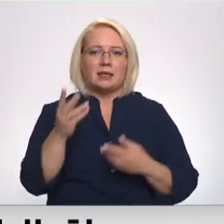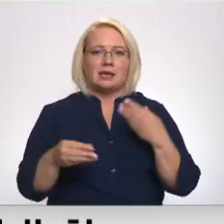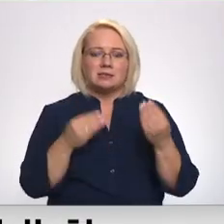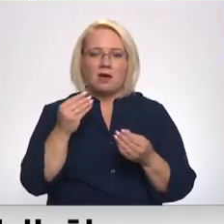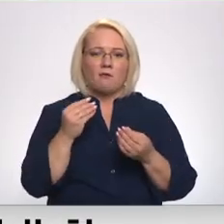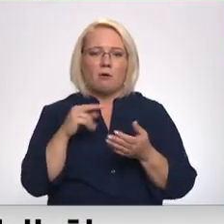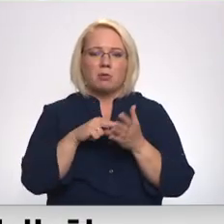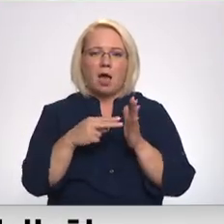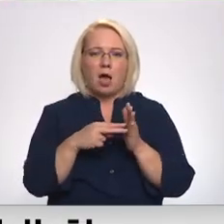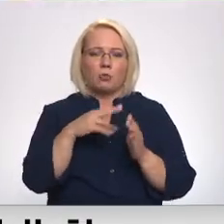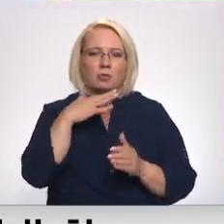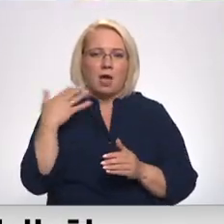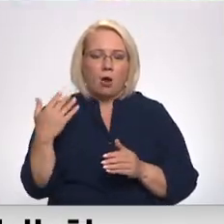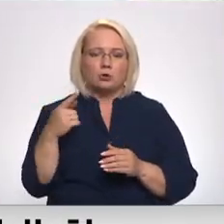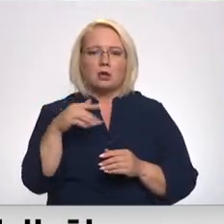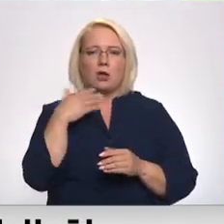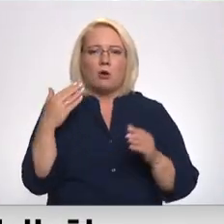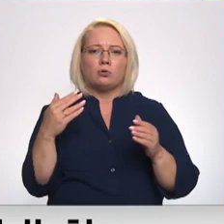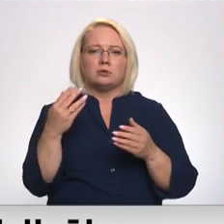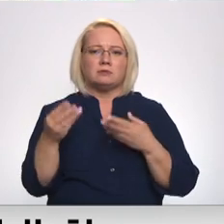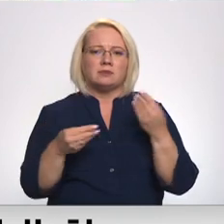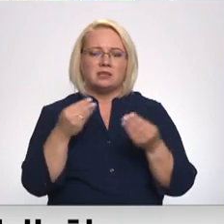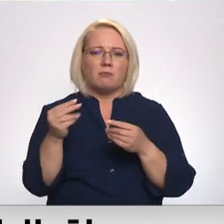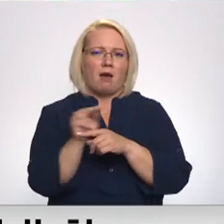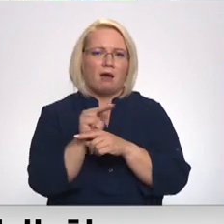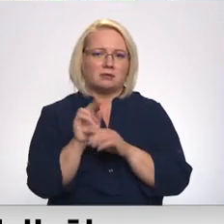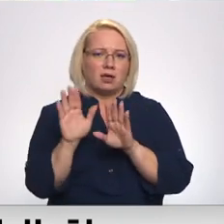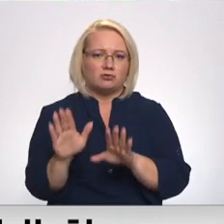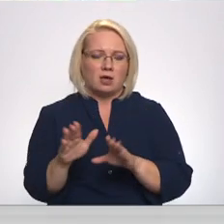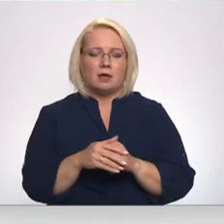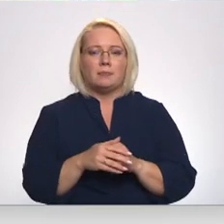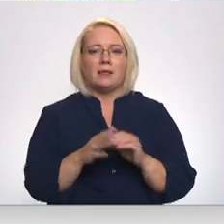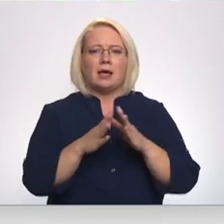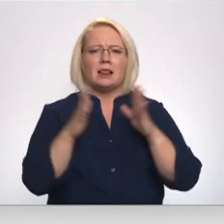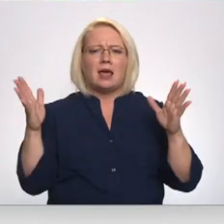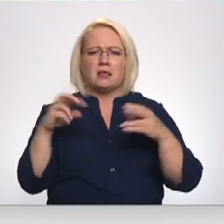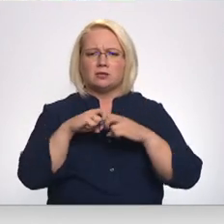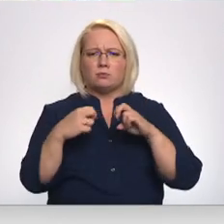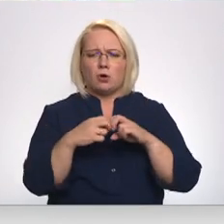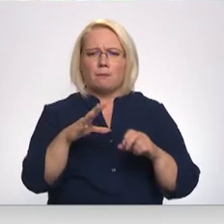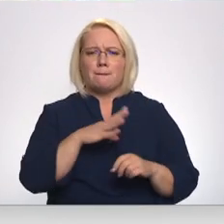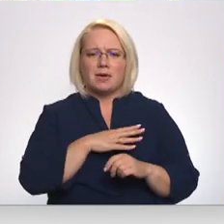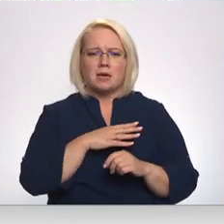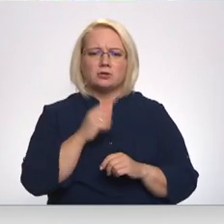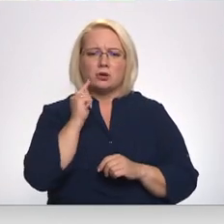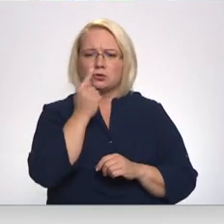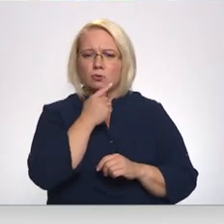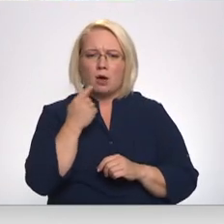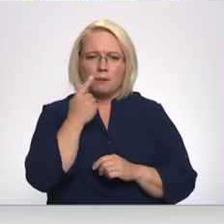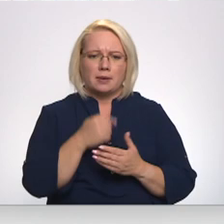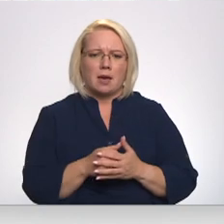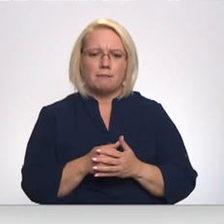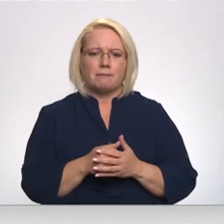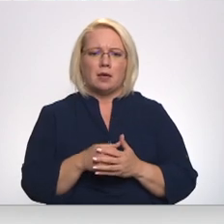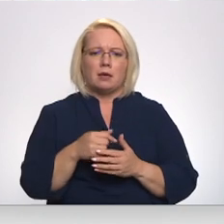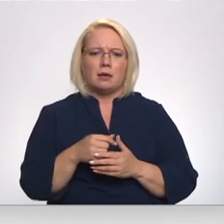rūpīgi. Daudz naudu saiziet Ilzas ārsteišanās izdevumos. Ļoti lielas problēmas ir bijušas ar zobiņiem. Tur